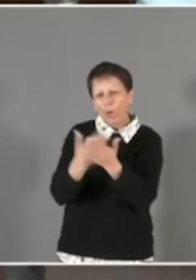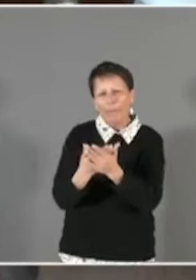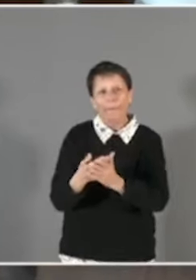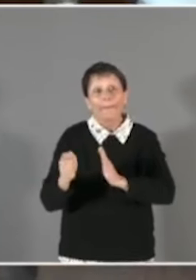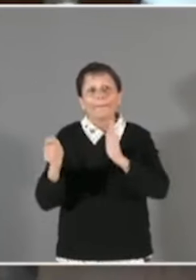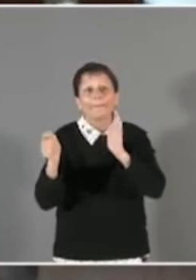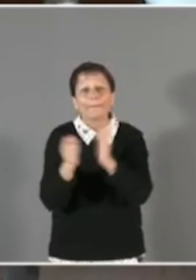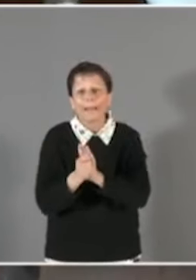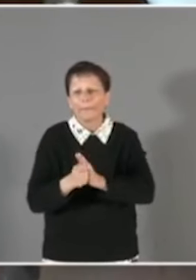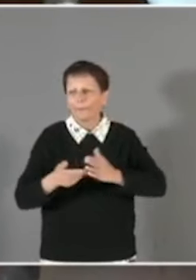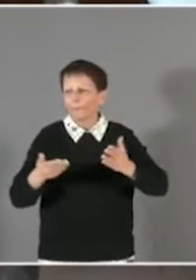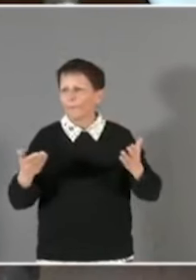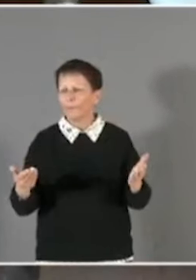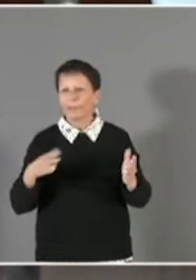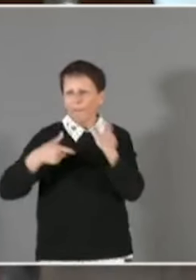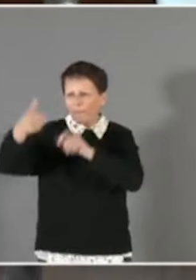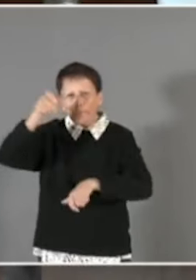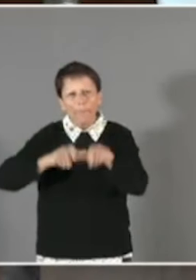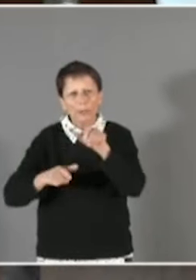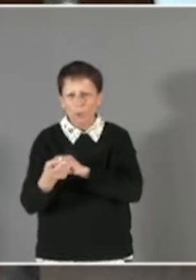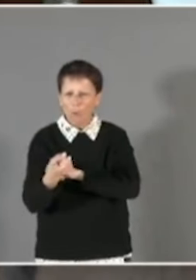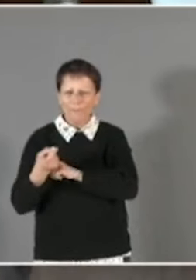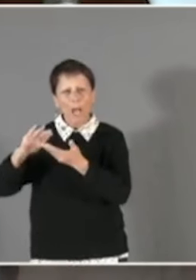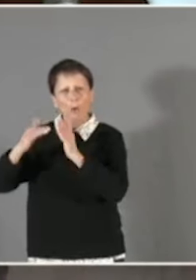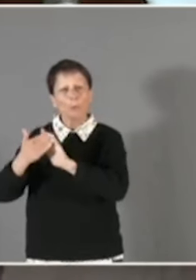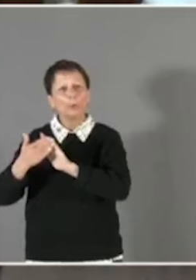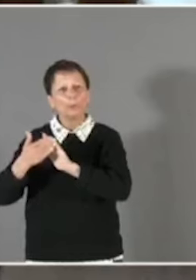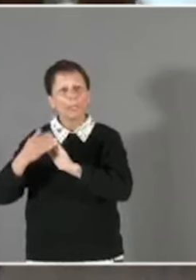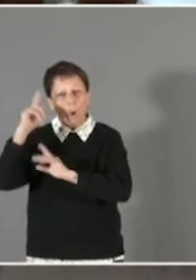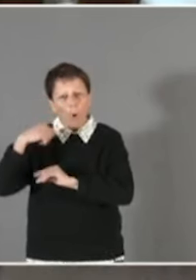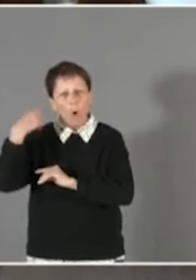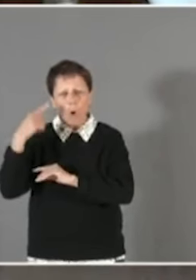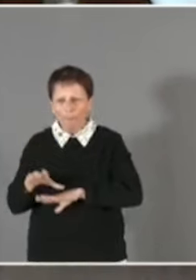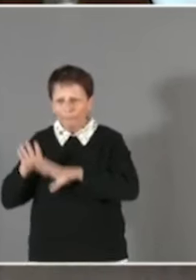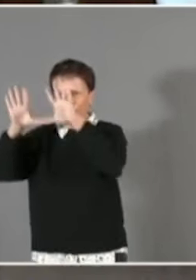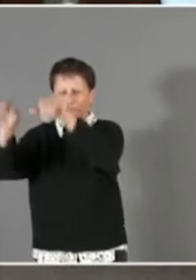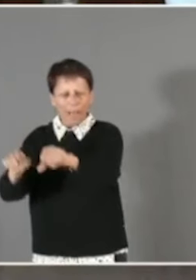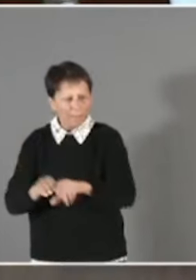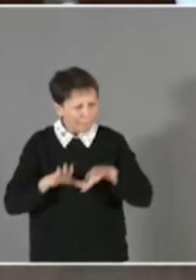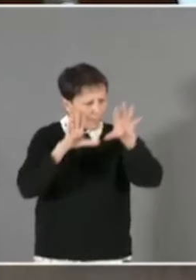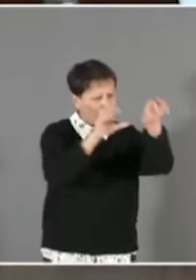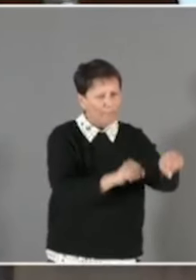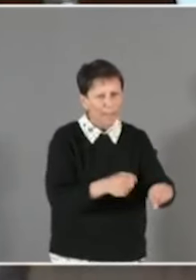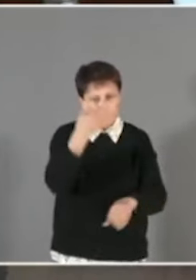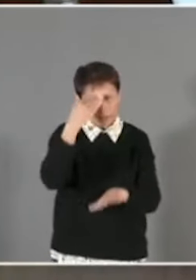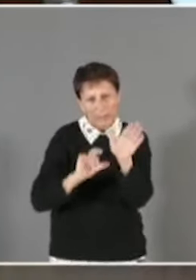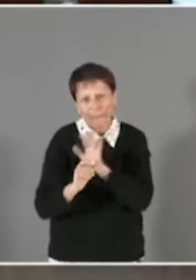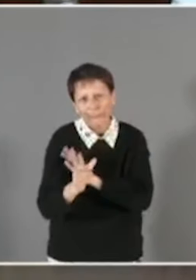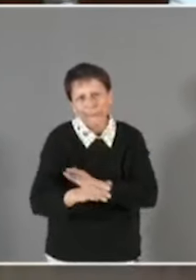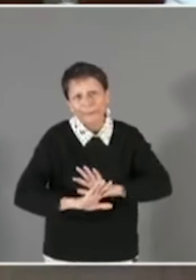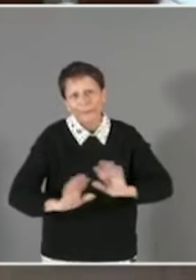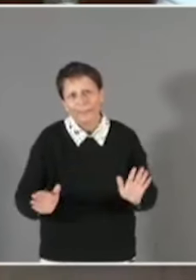qu'il y a des individus issus de la communauté Roms qui s'installent, on sait très bien, on connaît très bien les conséquences